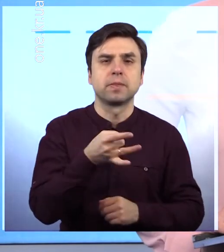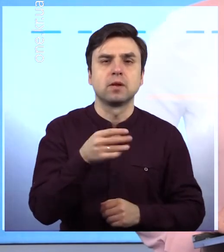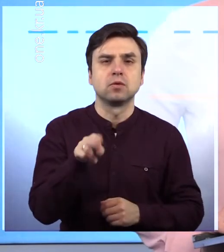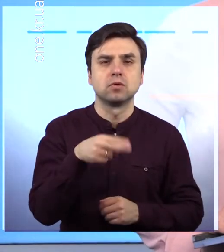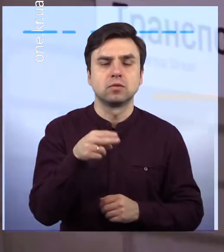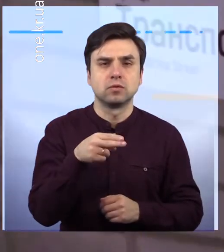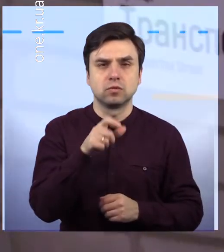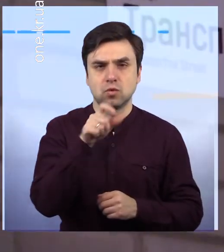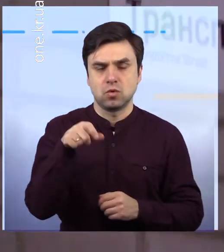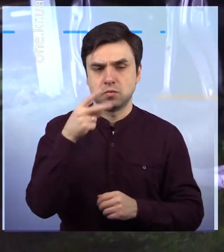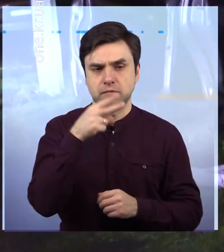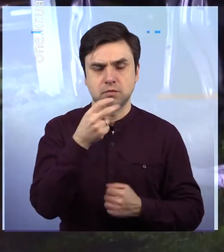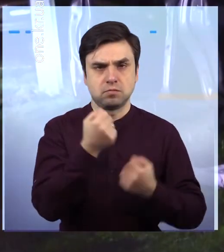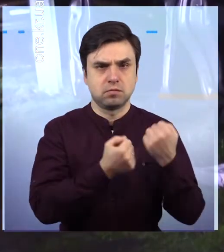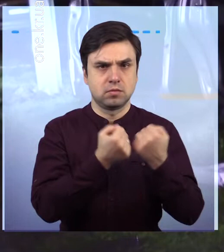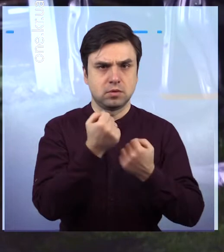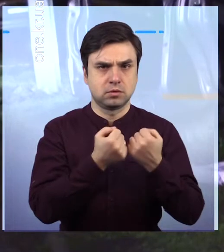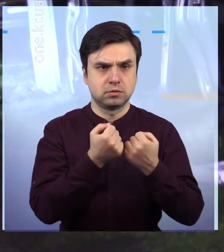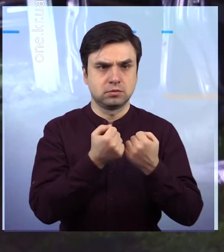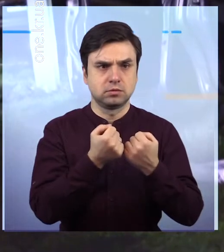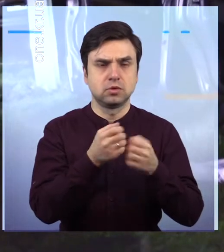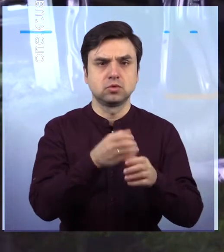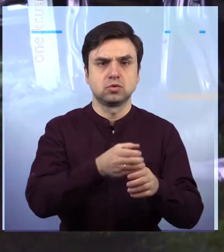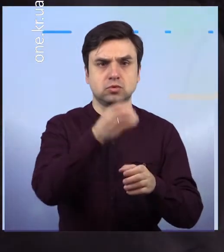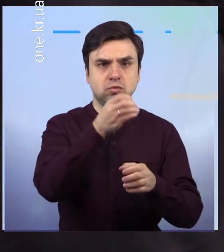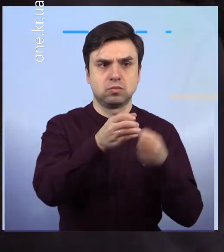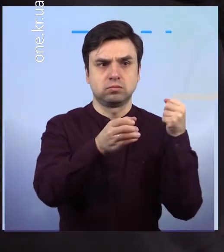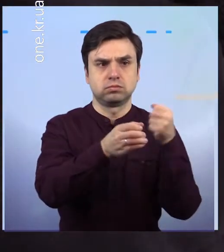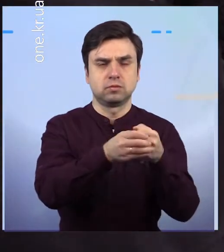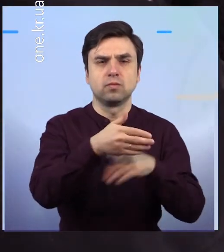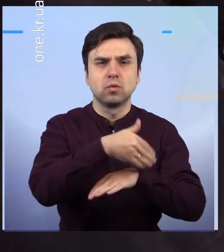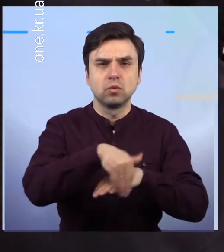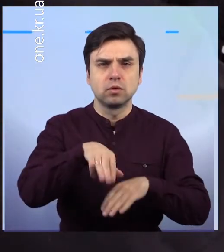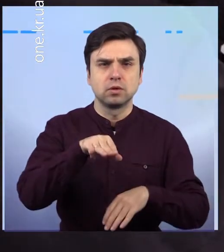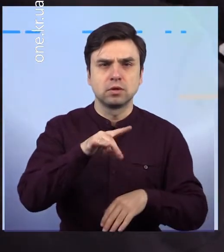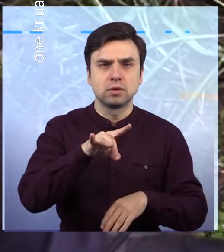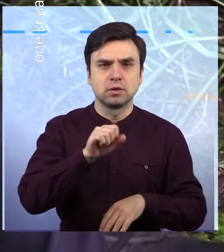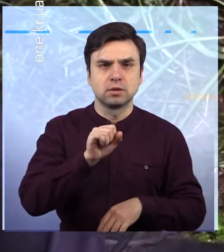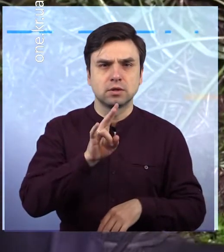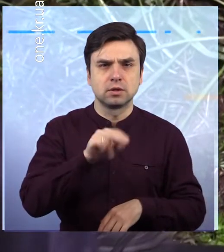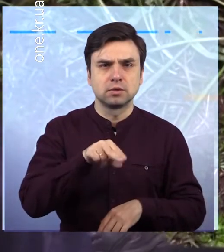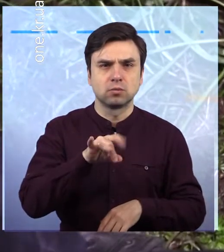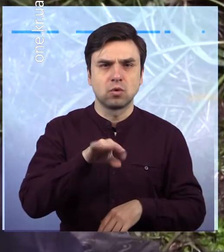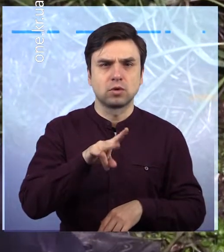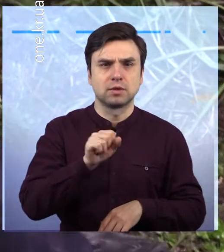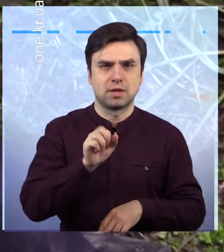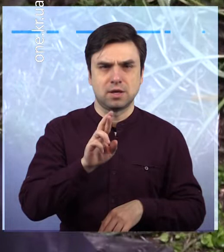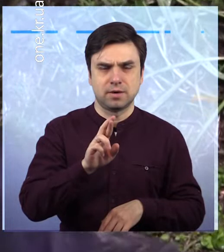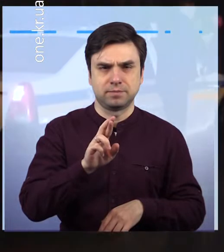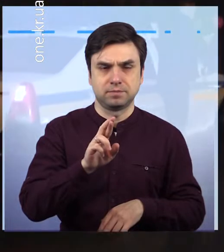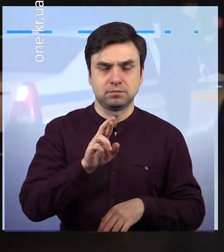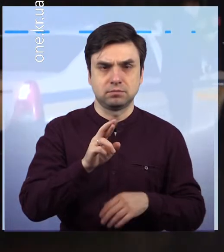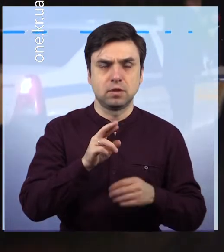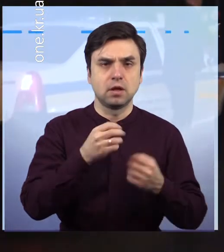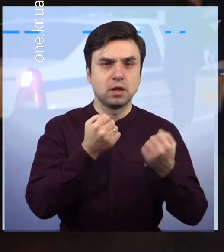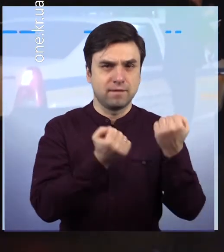помітила автомобіль, який в'їхав у стовп на вулиці Транспортній. За кермом знаходилося тіло мертвого чоловіка, а поруч